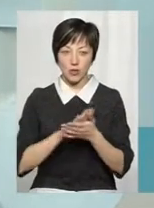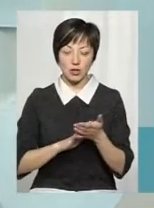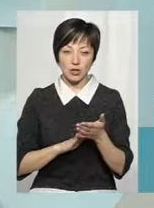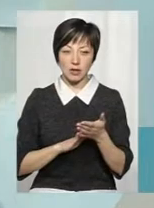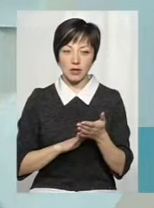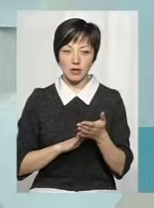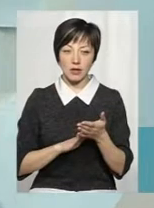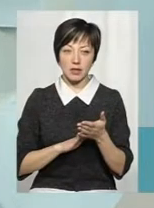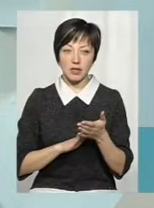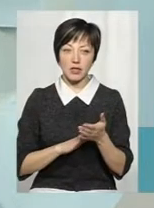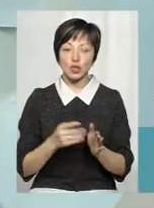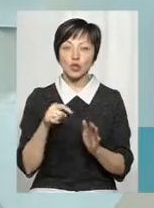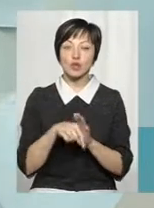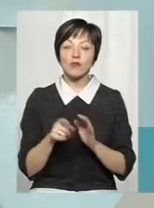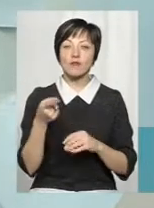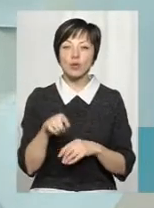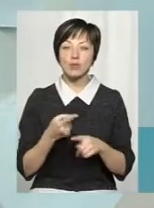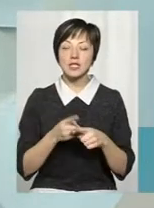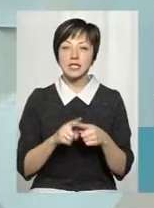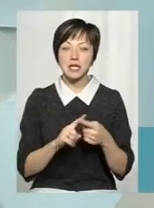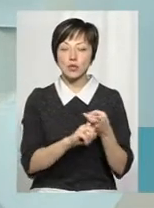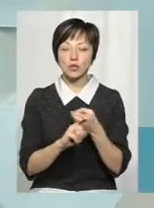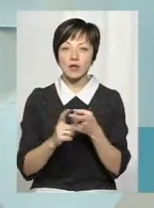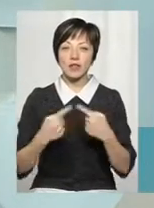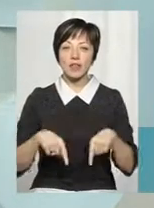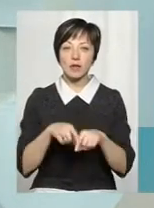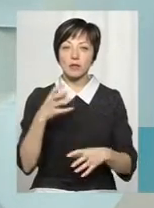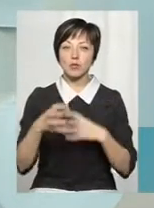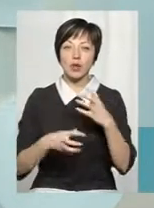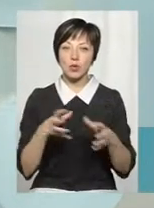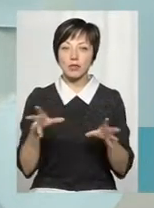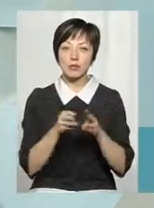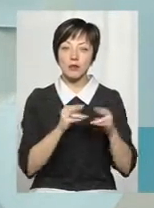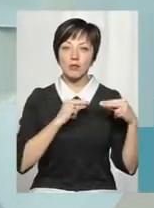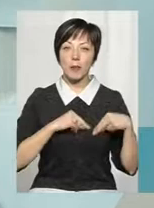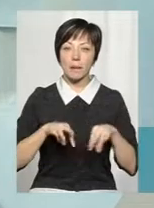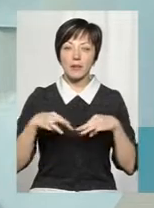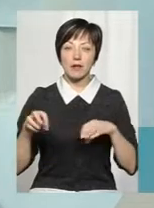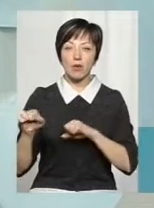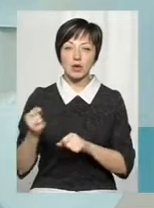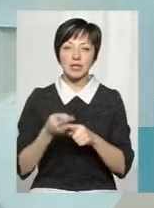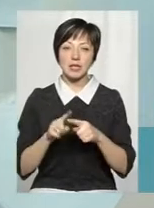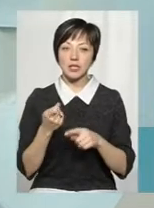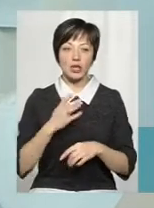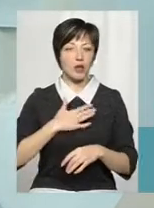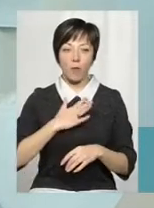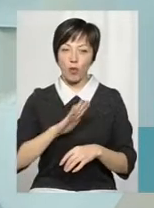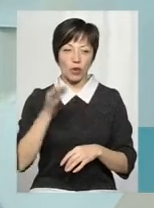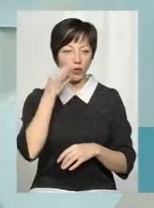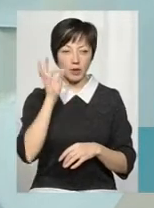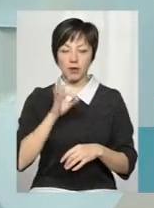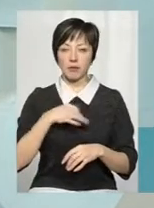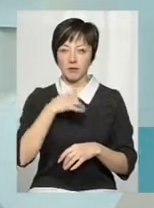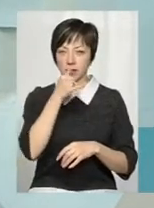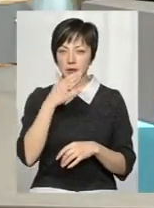ласка. Суть в тому, що це стосується відділу міжнародного співробітного міністерства оборони, це трішки не в моїй компетенції. Я